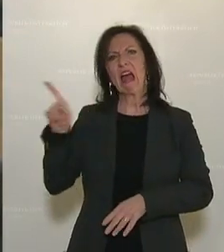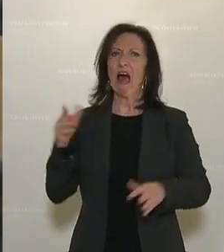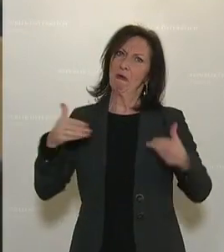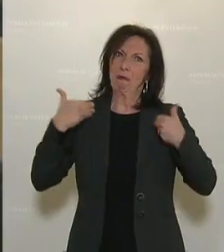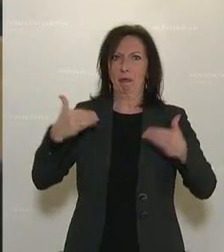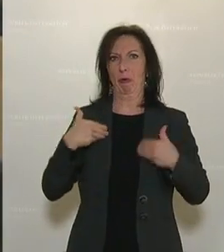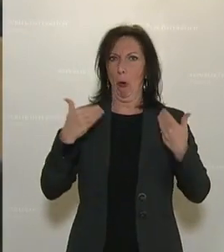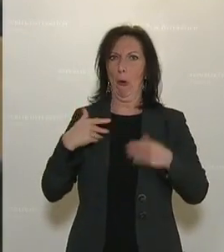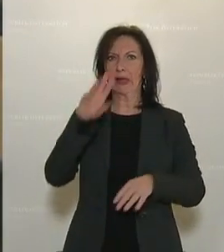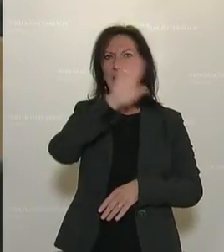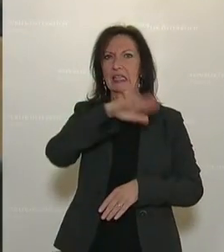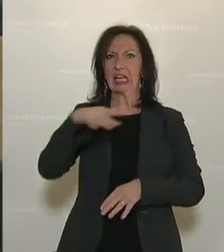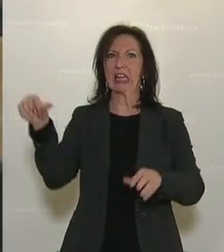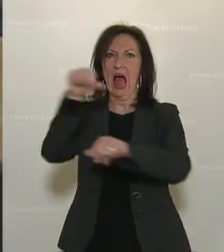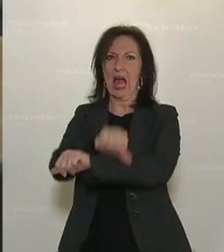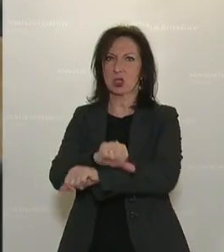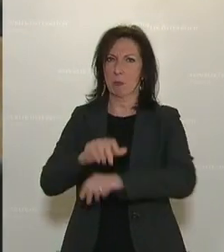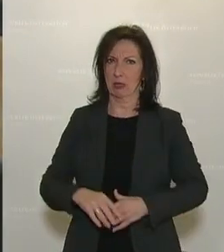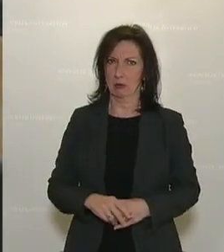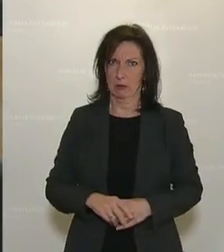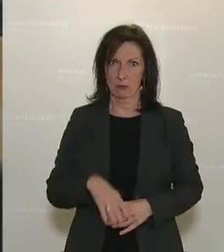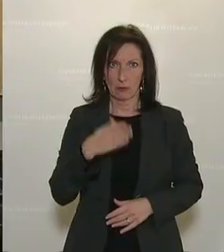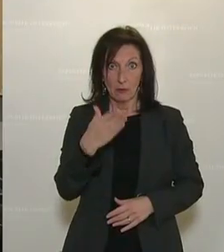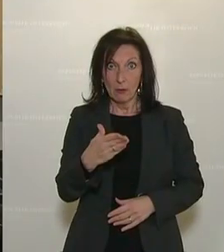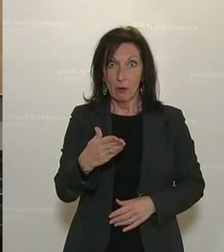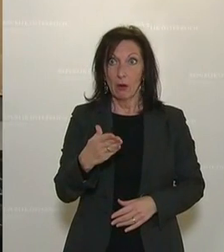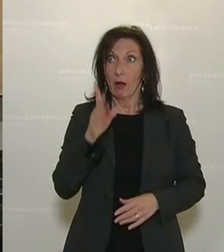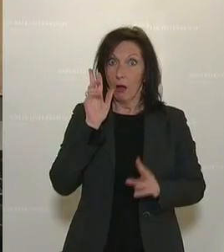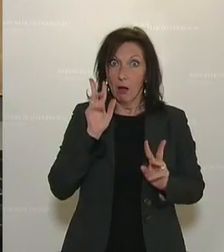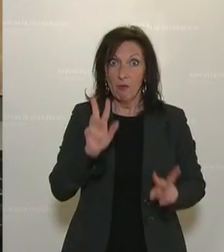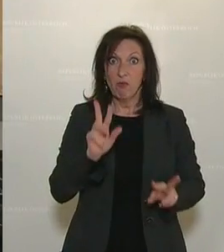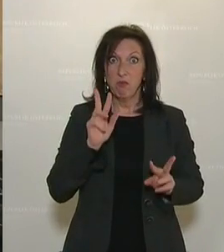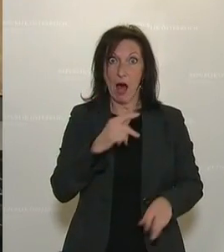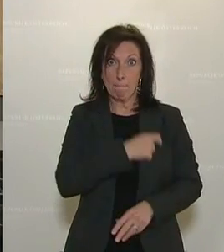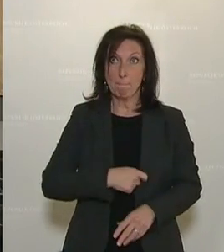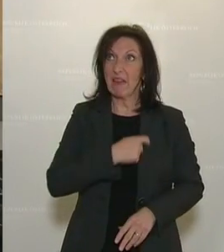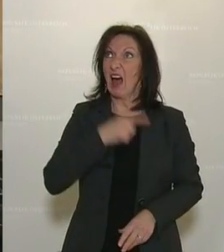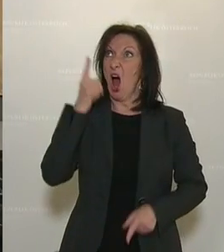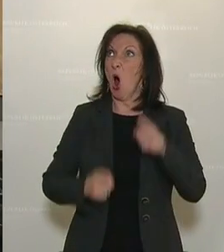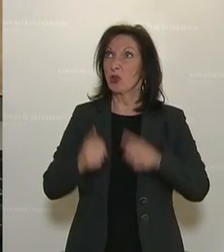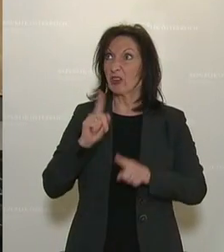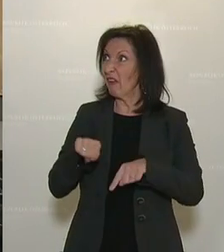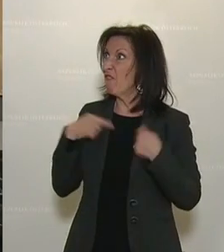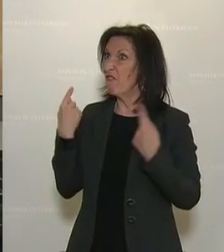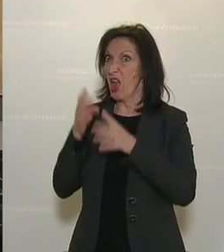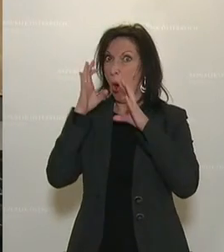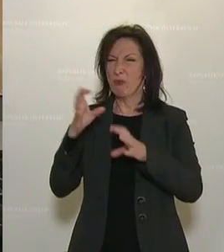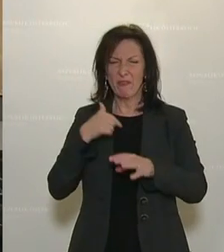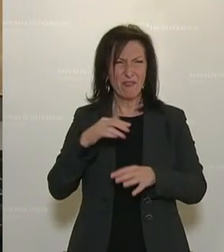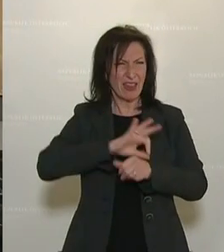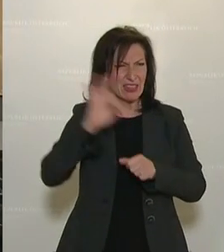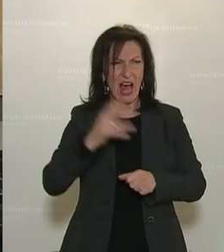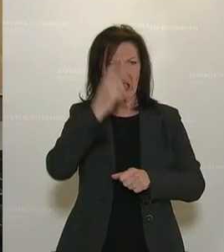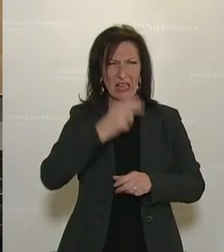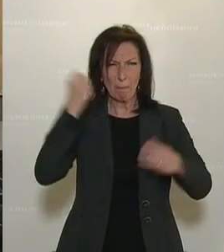wir sozusagen die autoritäre Partei schlechthin in diesem Land sind, das ist unerhört. Wir bemühen uns Tag und Nacht alles